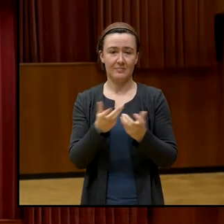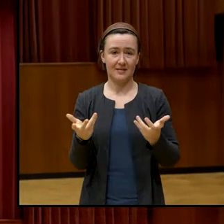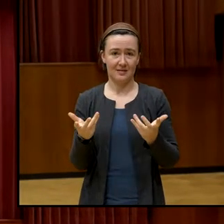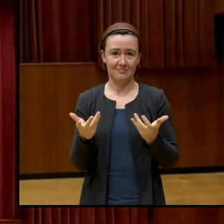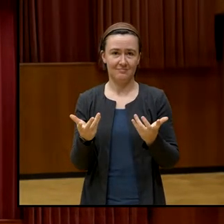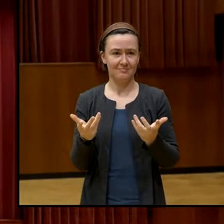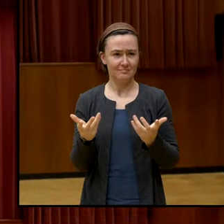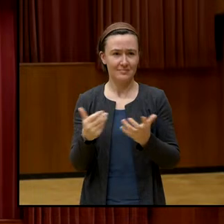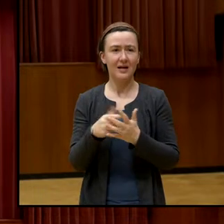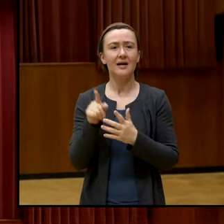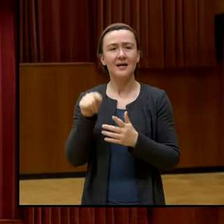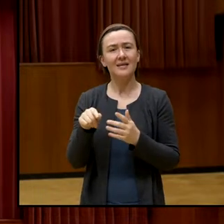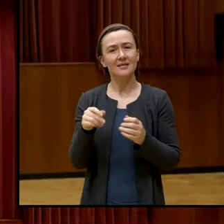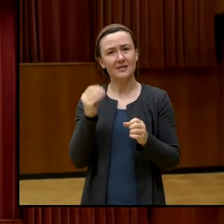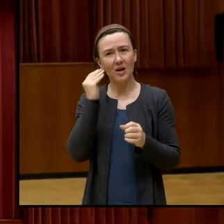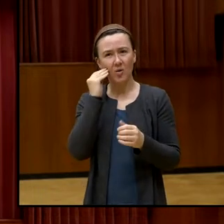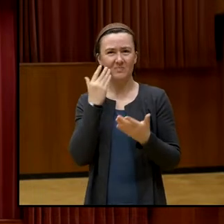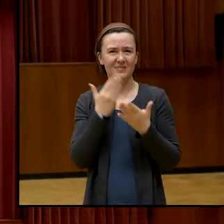Medienvielfalt gibt?